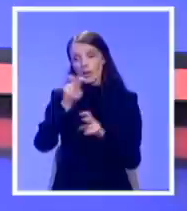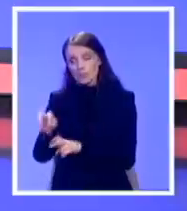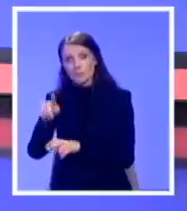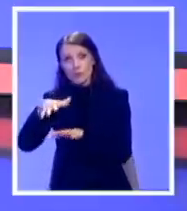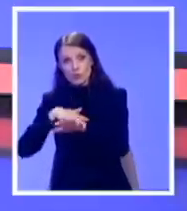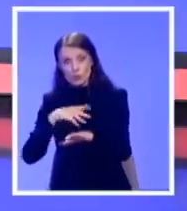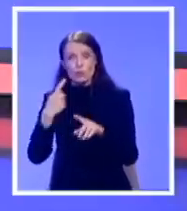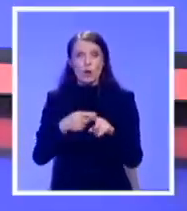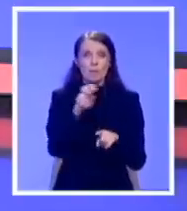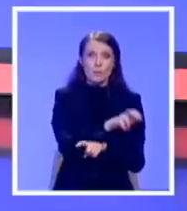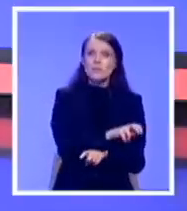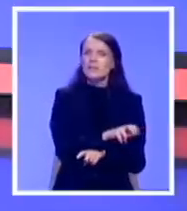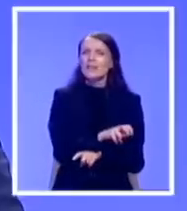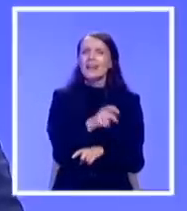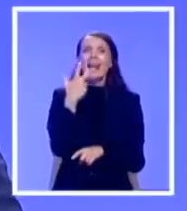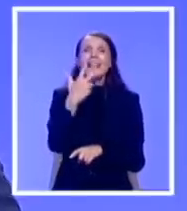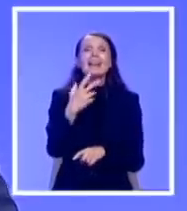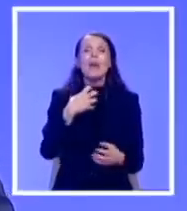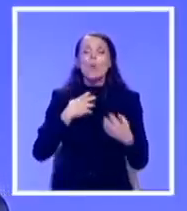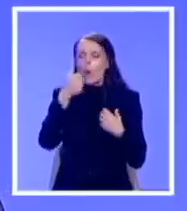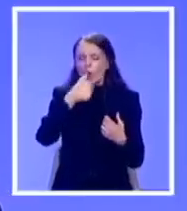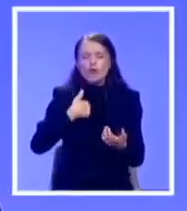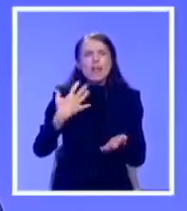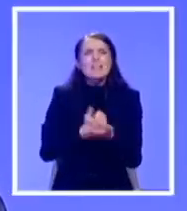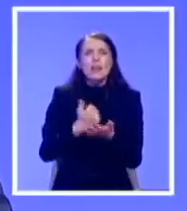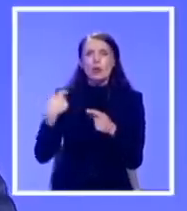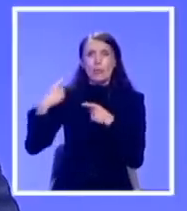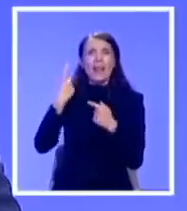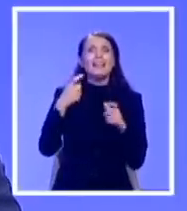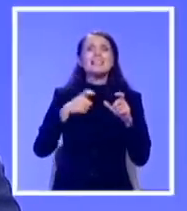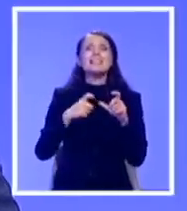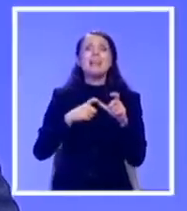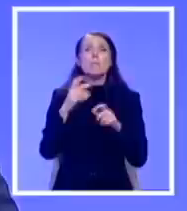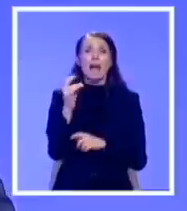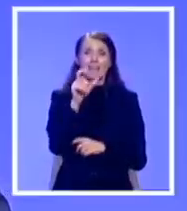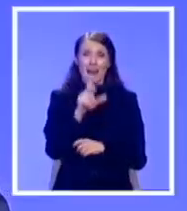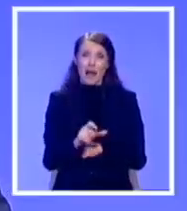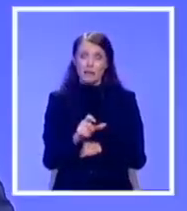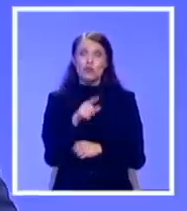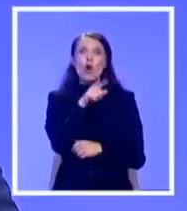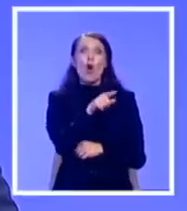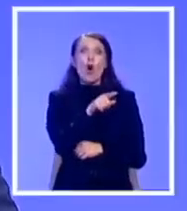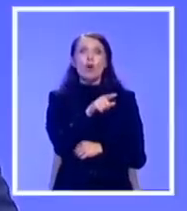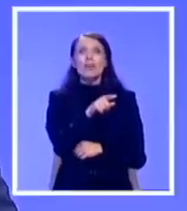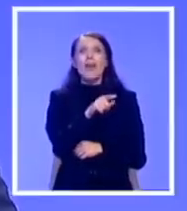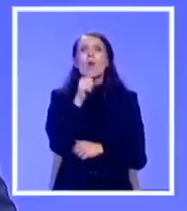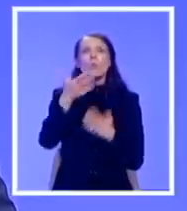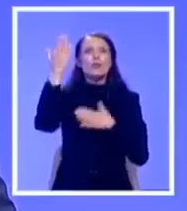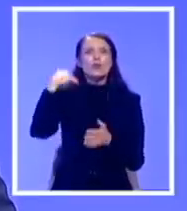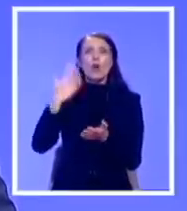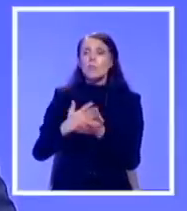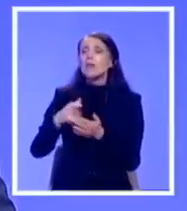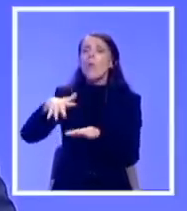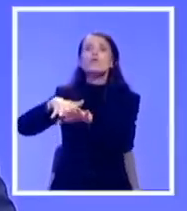ako pređete? cijenata stvar je da sam... Tri uloge koje sam obio jedna za drugom su... Dakle, jedna je Stjepan Radić, koji je, dakle, ubijen u Skupštinu Srbije. To je daleko bilo.